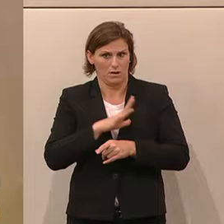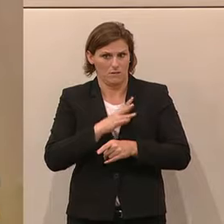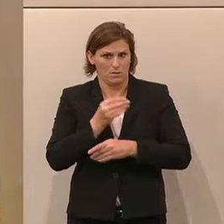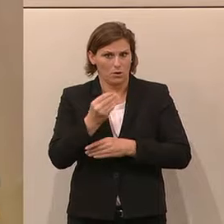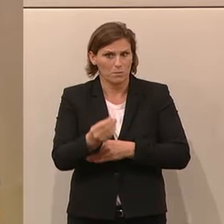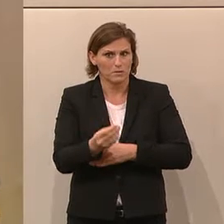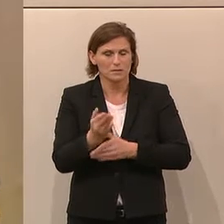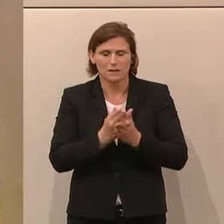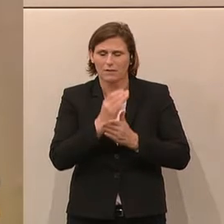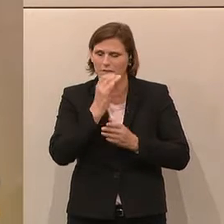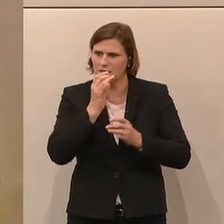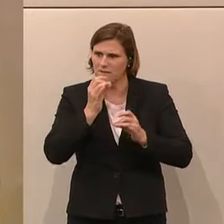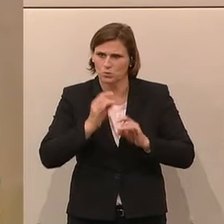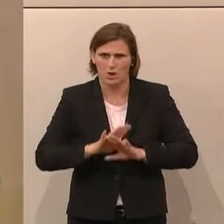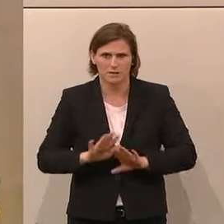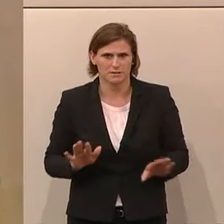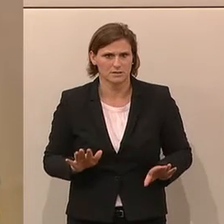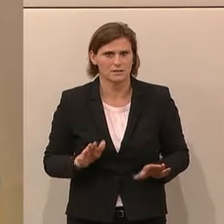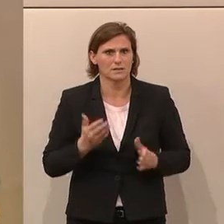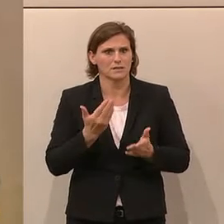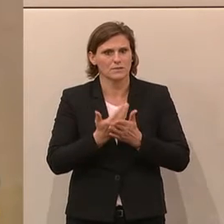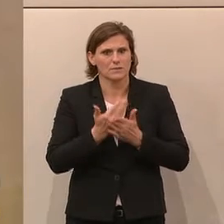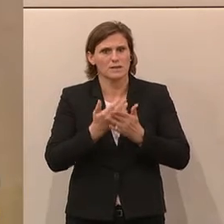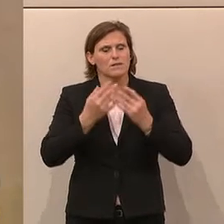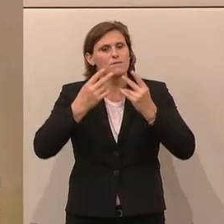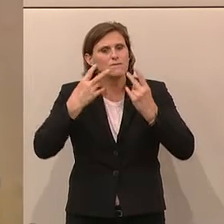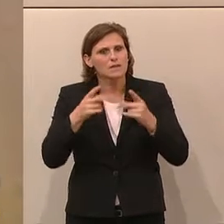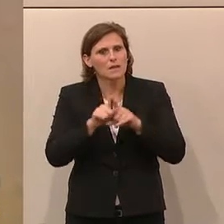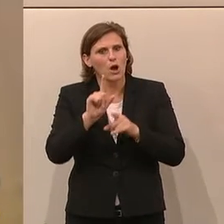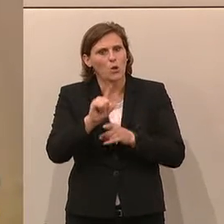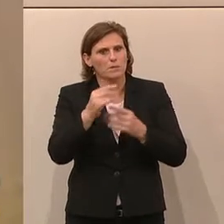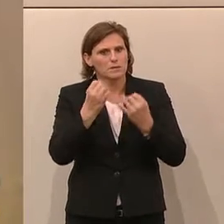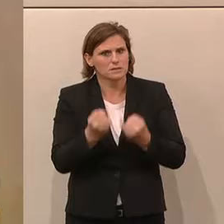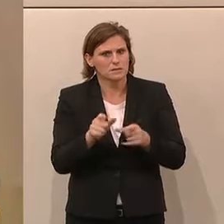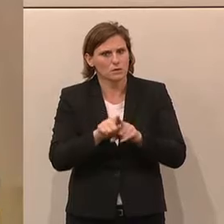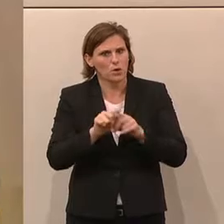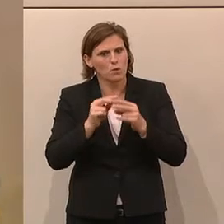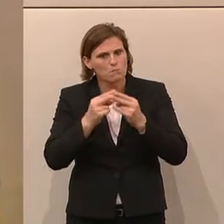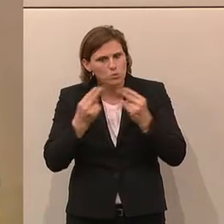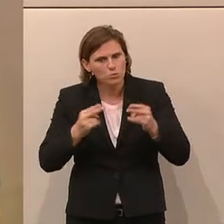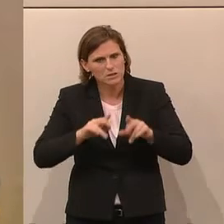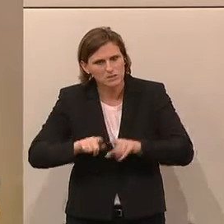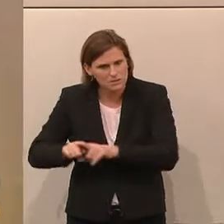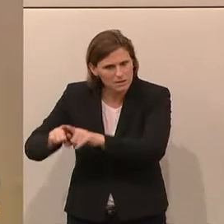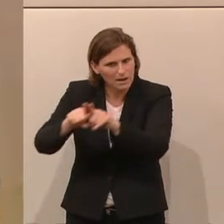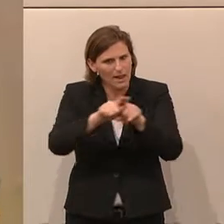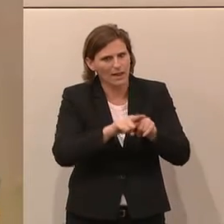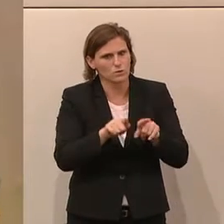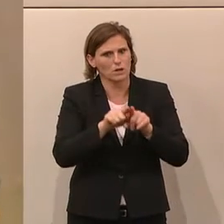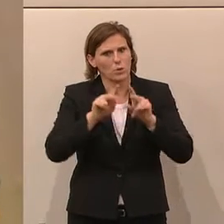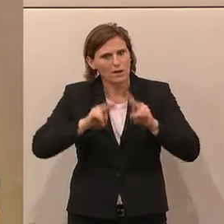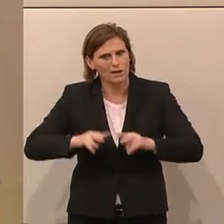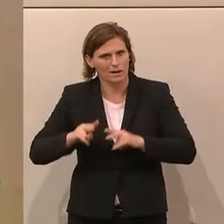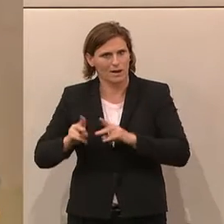Das dürfen wir nicht zulassen und deshalb ist es essentiell, dass auch die Mindestsicherung hier bundesweit einheitlich und gerecht